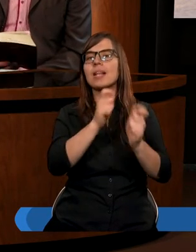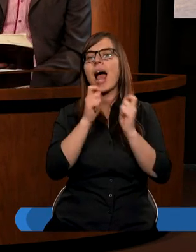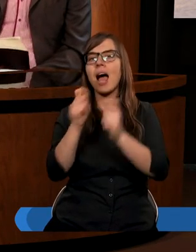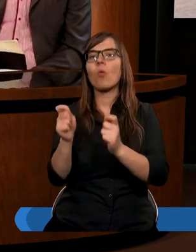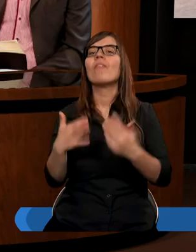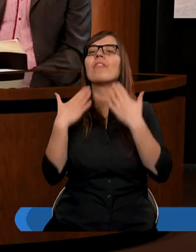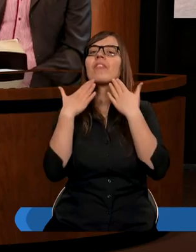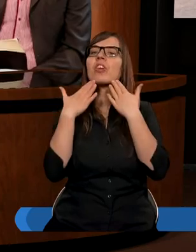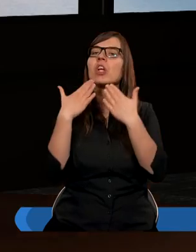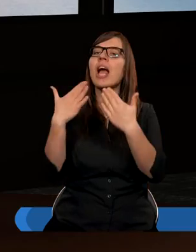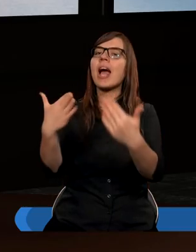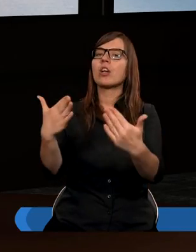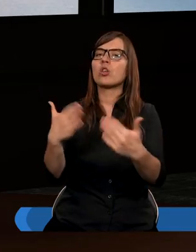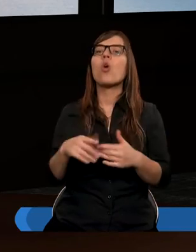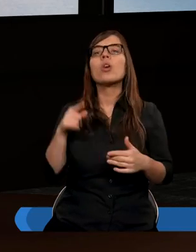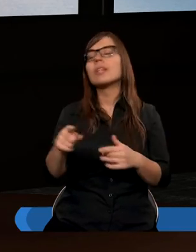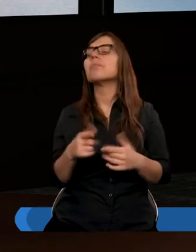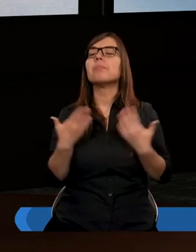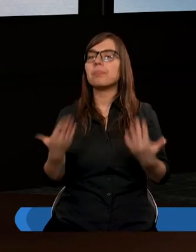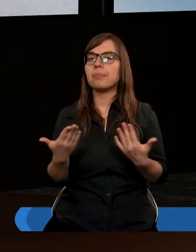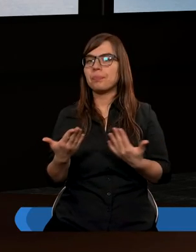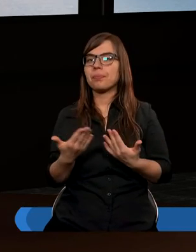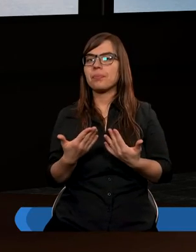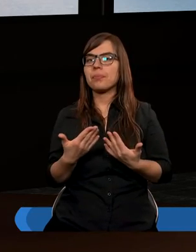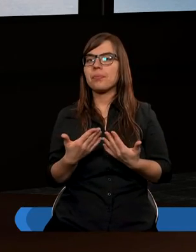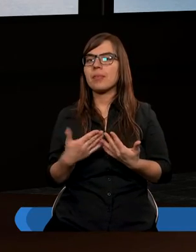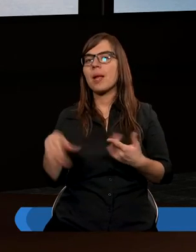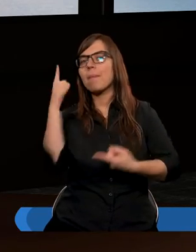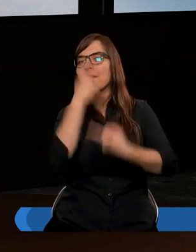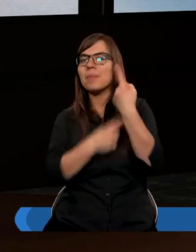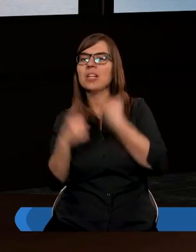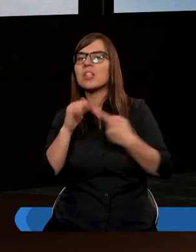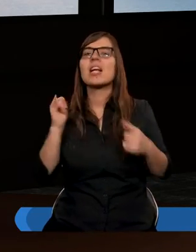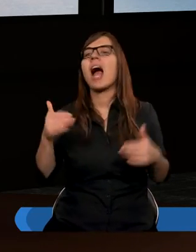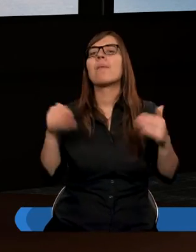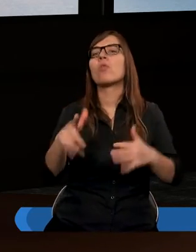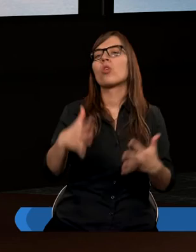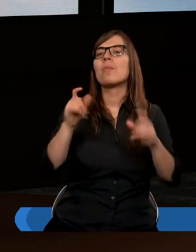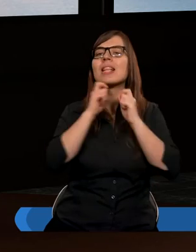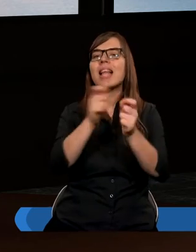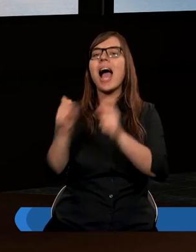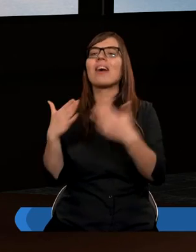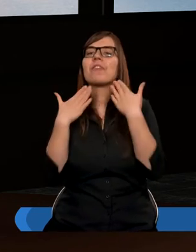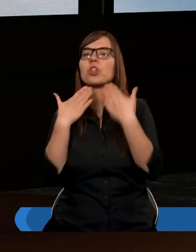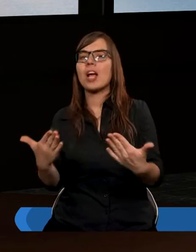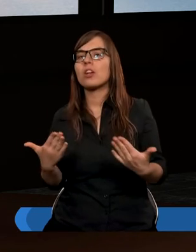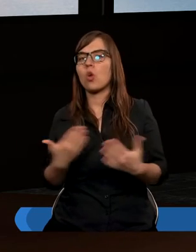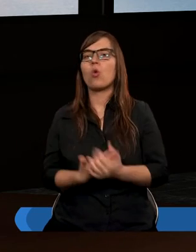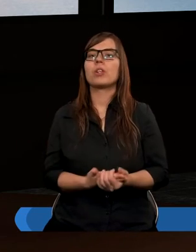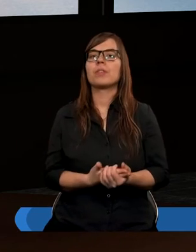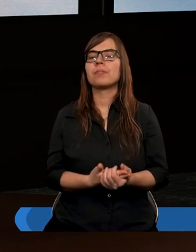wdzięczności i tak myślałam jakie to mogą być dary wdzięczności